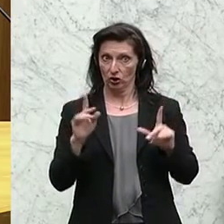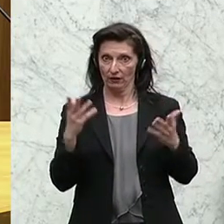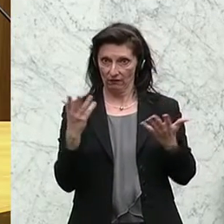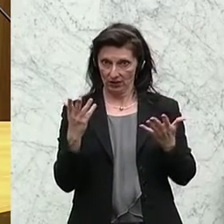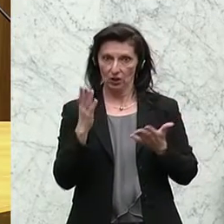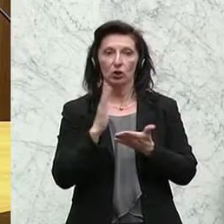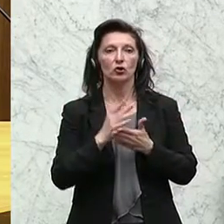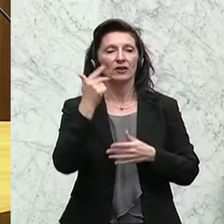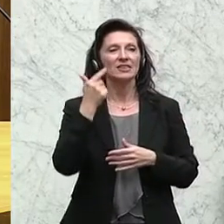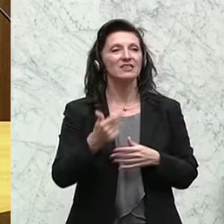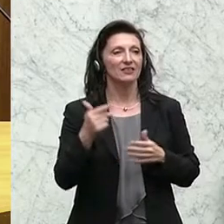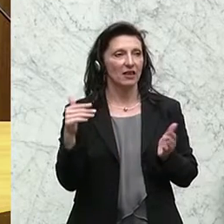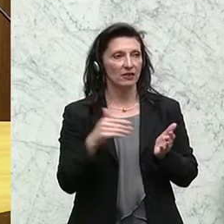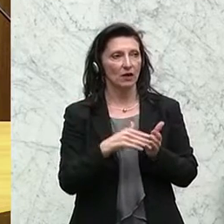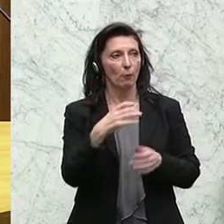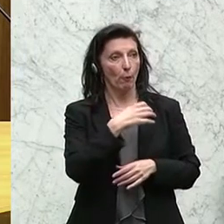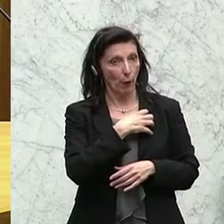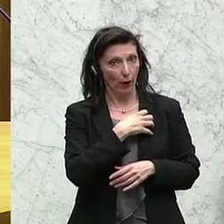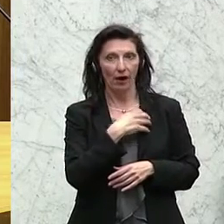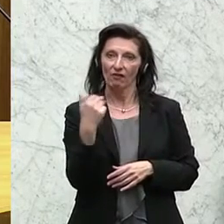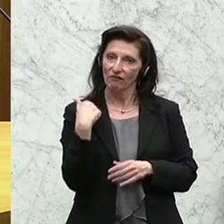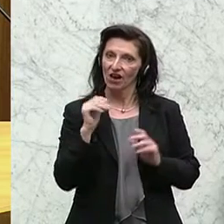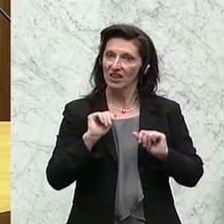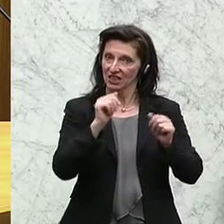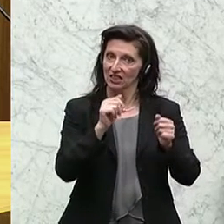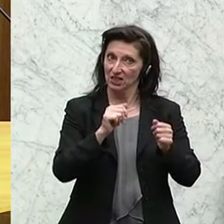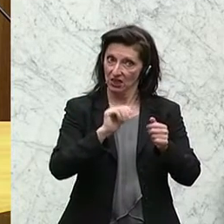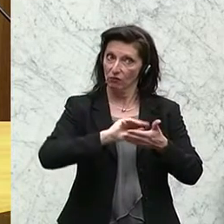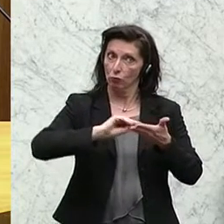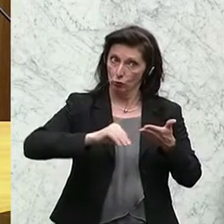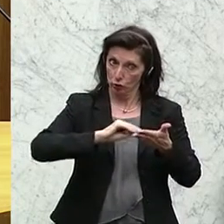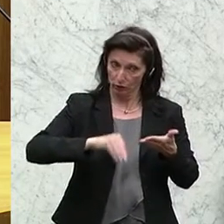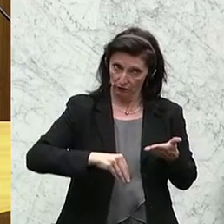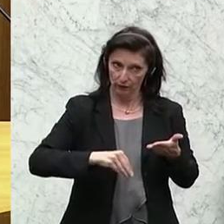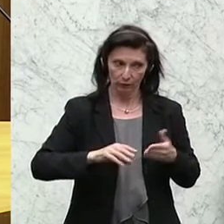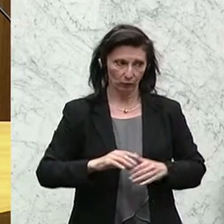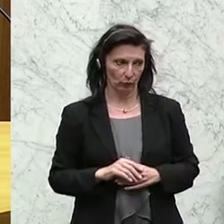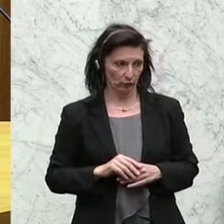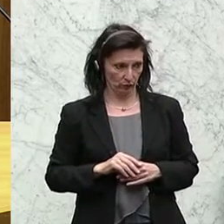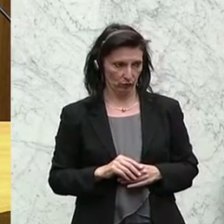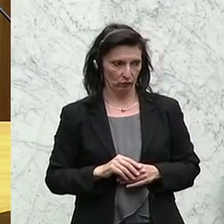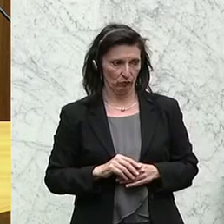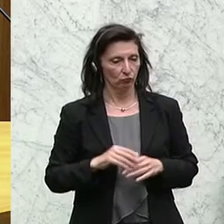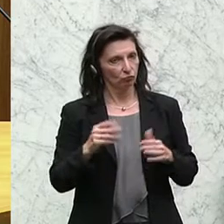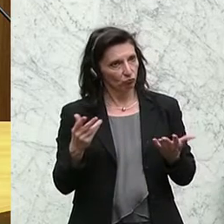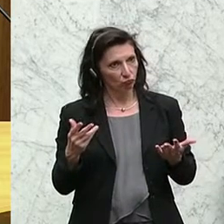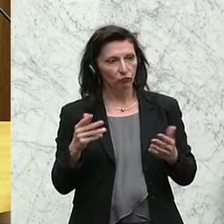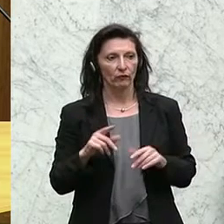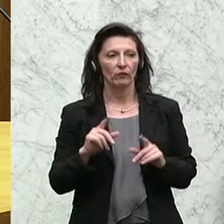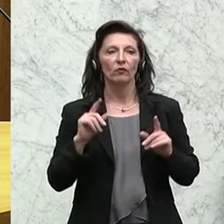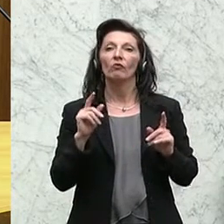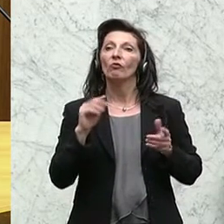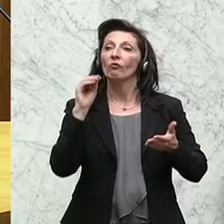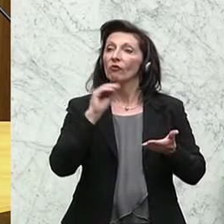.000 Bürger diese Initiative unterstützt und gefördert wird eine klare